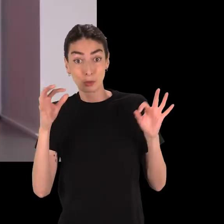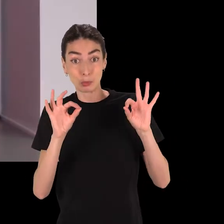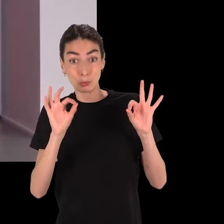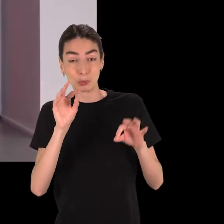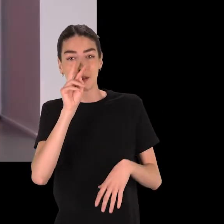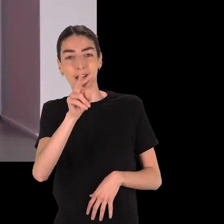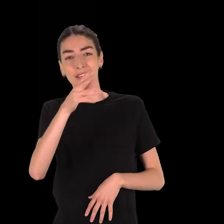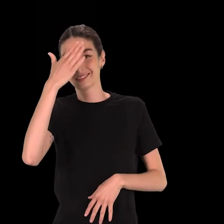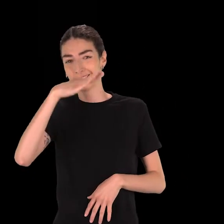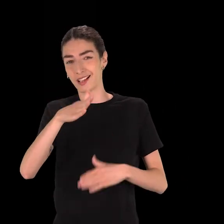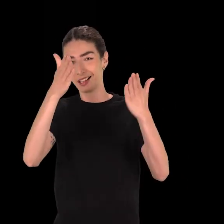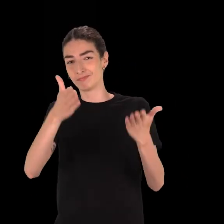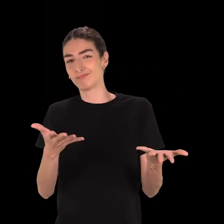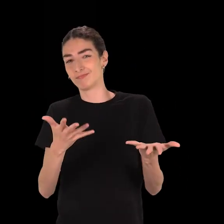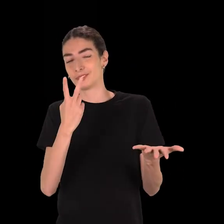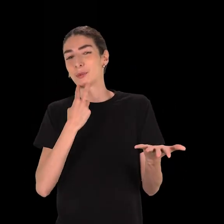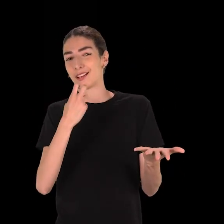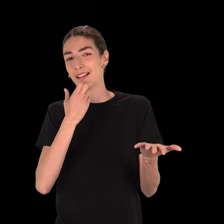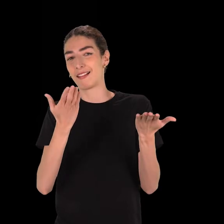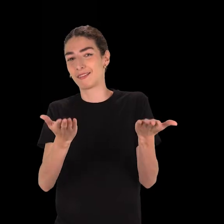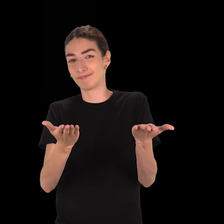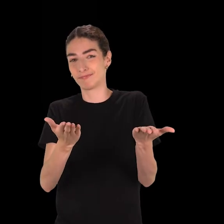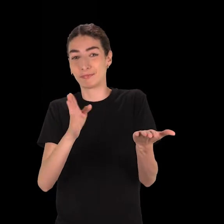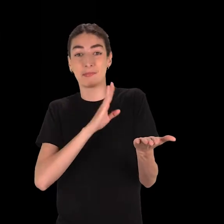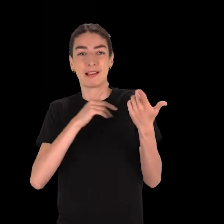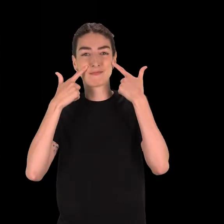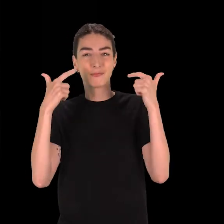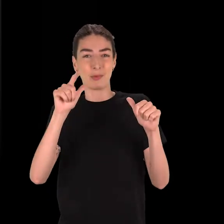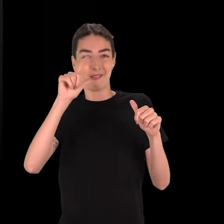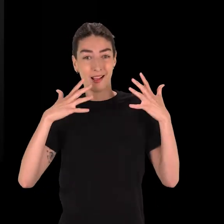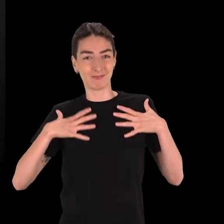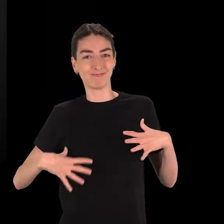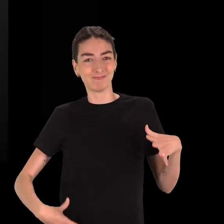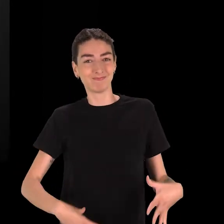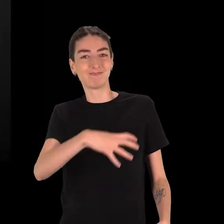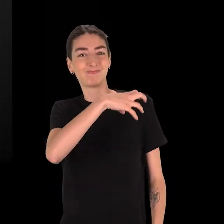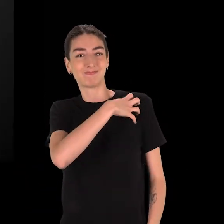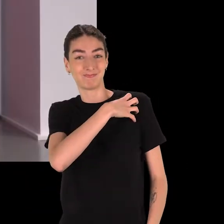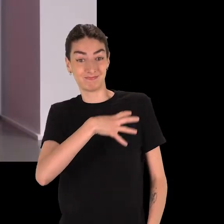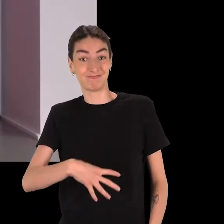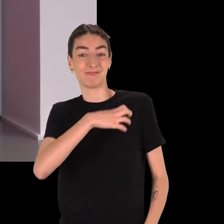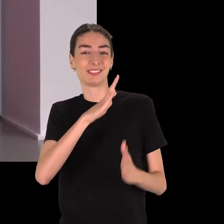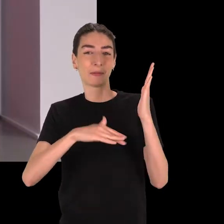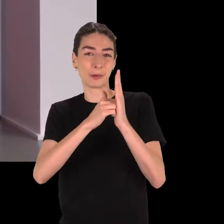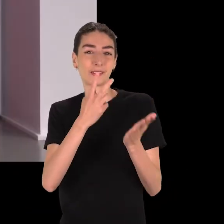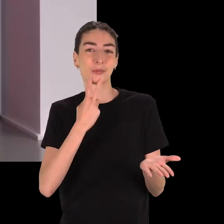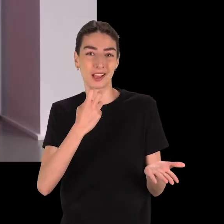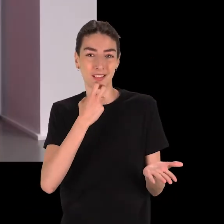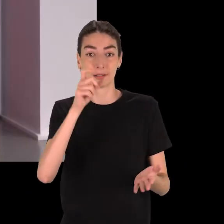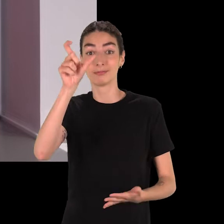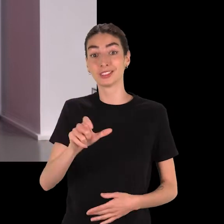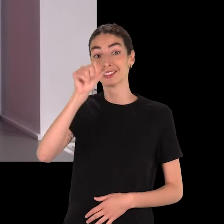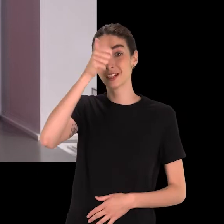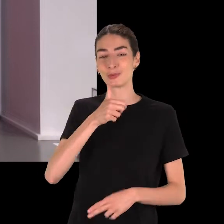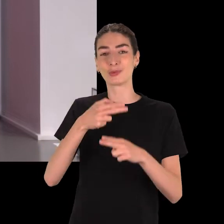absence de tête, nous savons que cette statue représente un citoyen. On le voit à la toge qu'il porte. Ce type de statue s